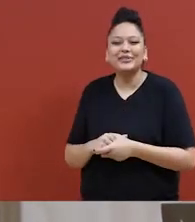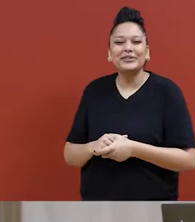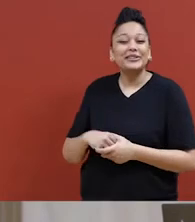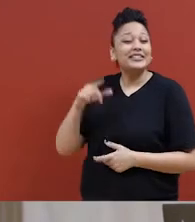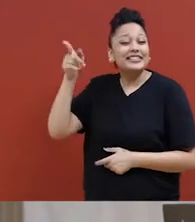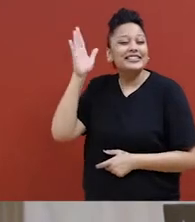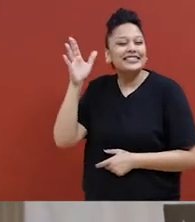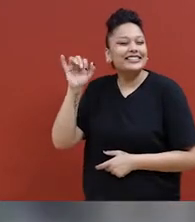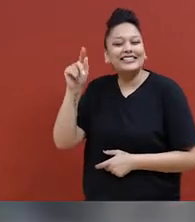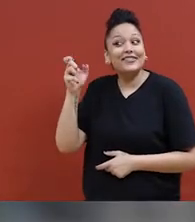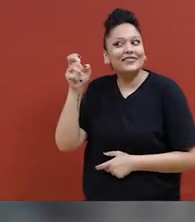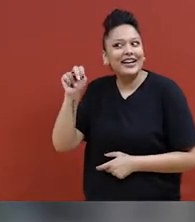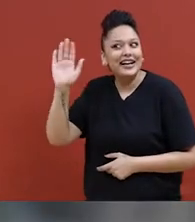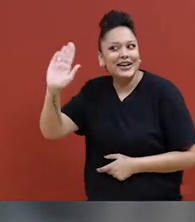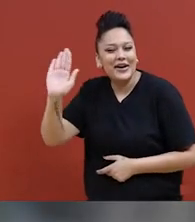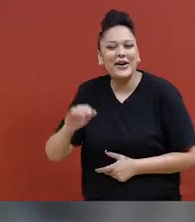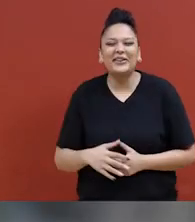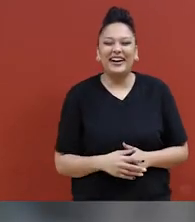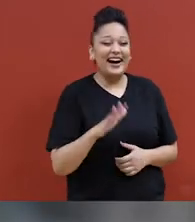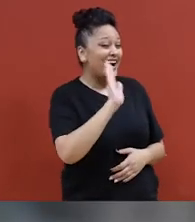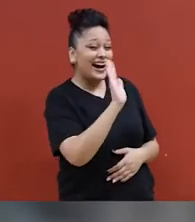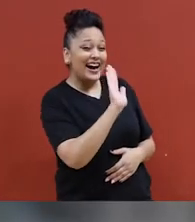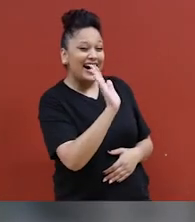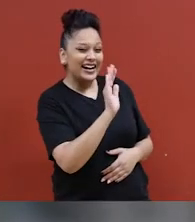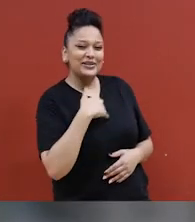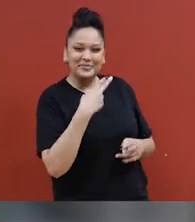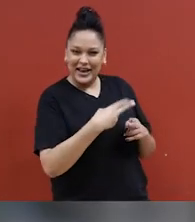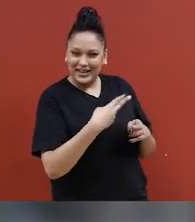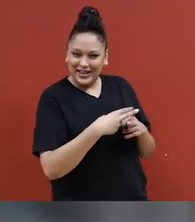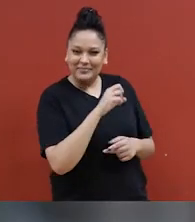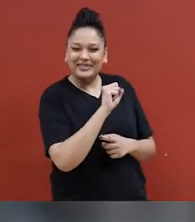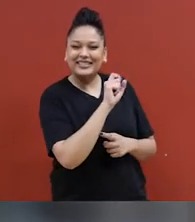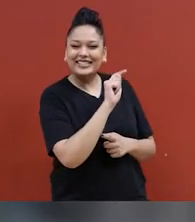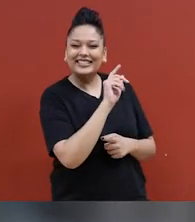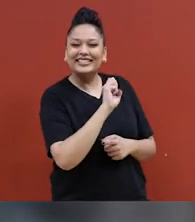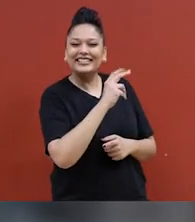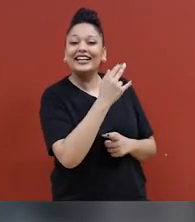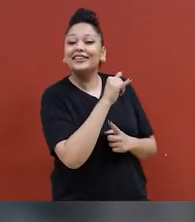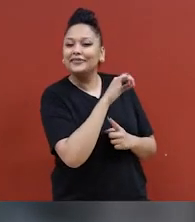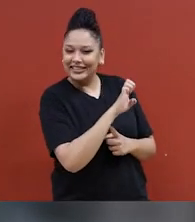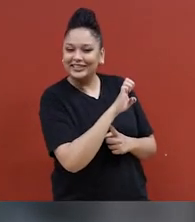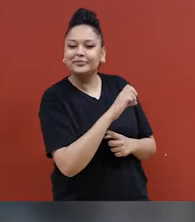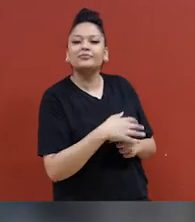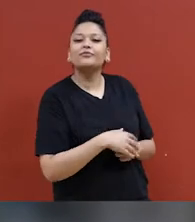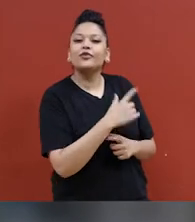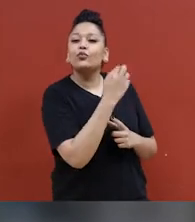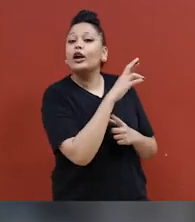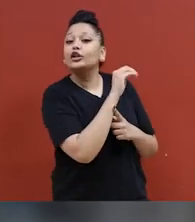Bonjour, Stephanie! Bonjour, je m'appelle Stephanie Gracco et je suis si heureuse d'être ici.